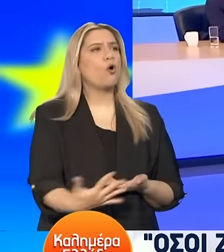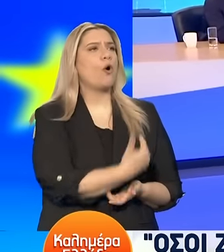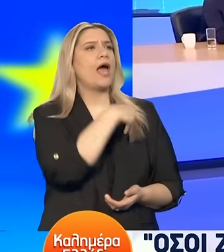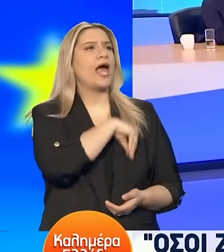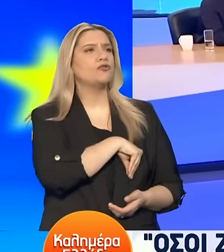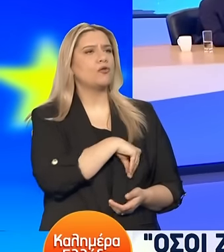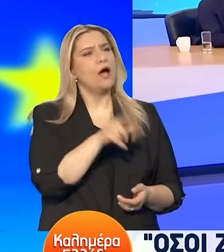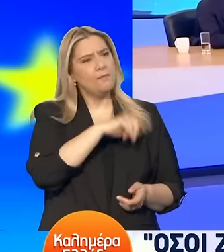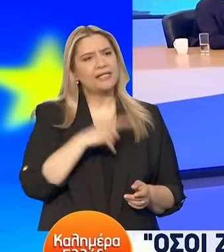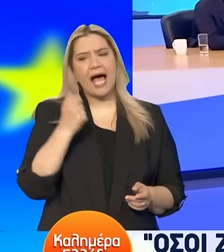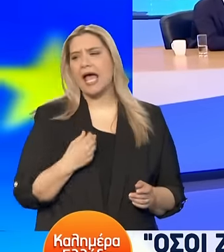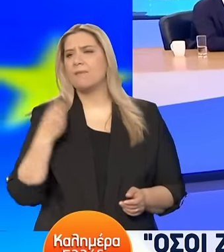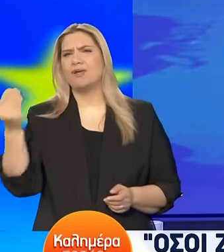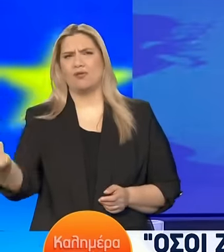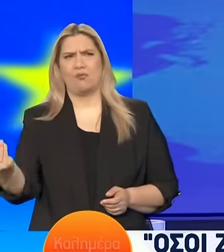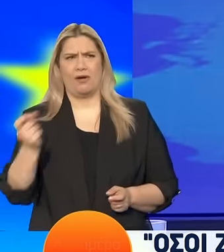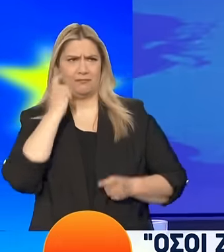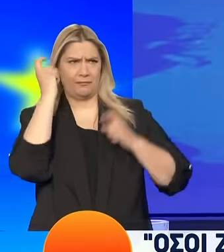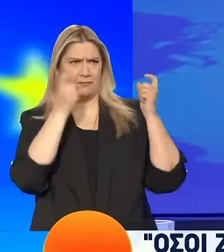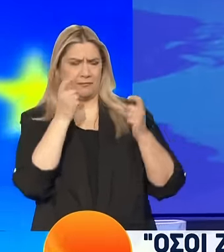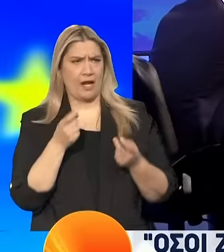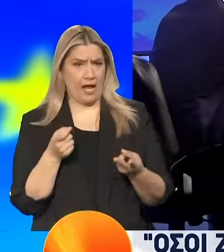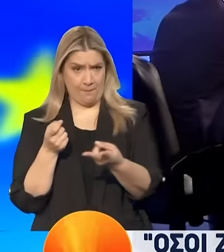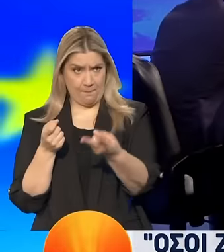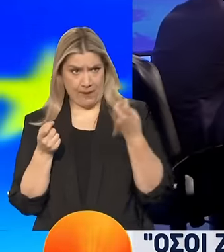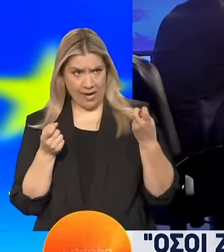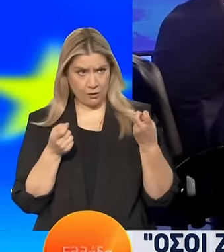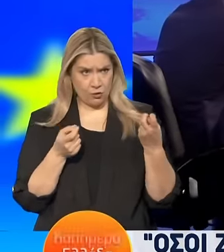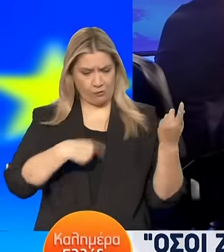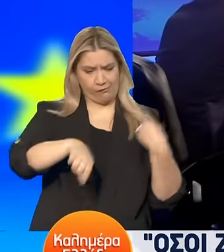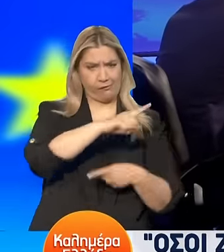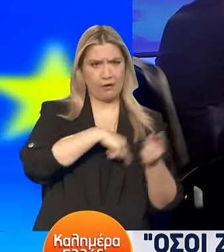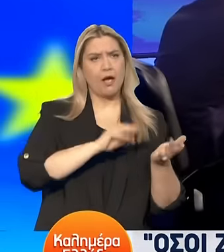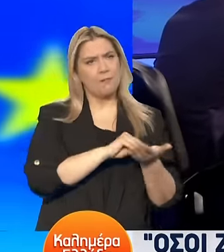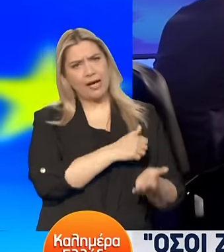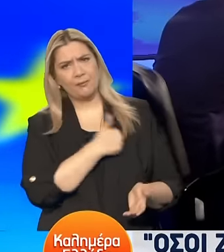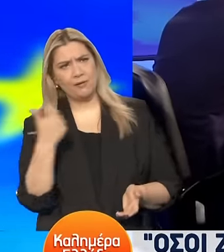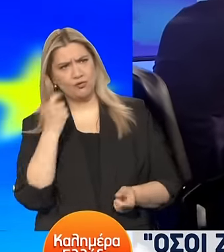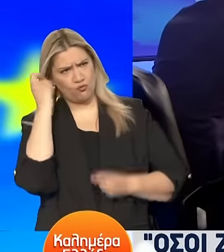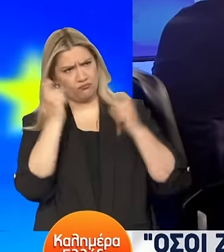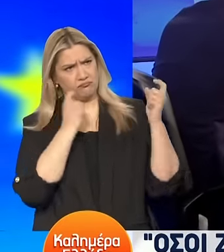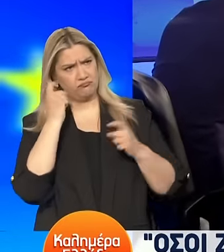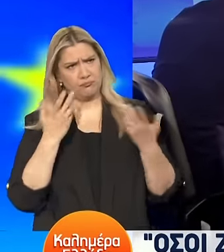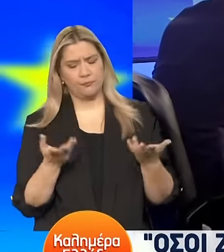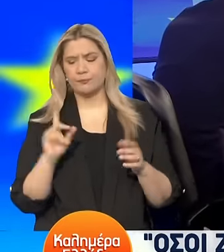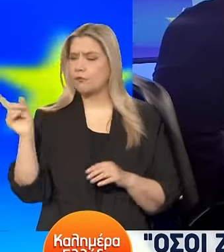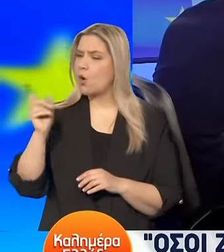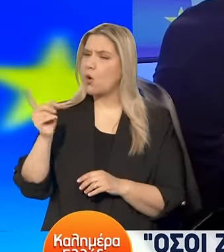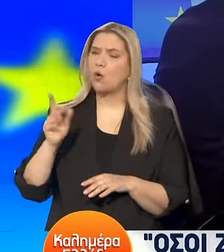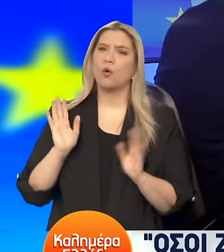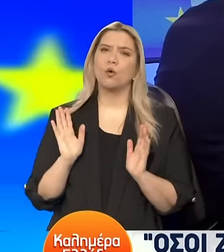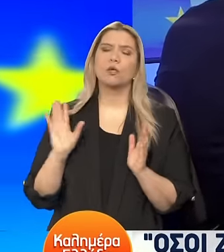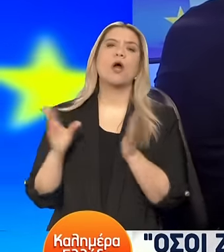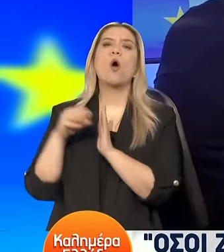επίδομα. Δηλαδή δεν είναι σαν να του τα παίρνω από τη μία και να του τα δίνω από την άλλη. Καταρχάς, η μείωση το κόστος του